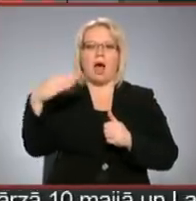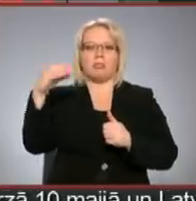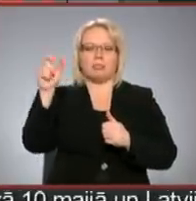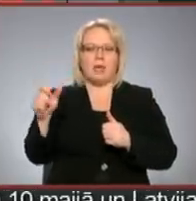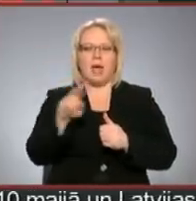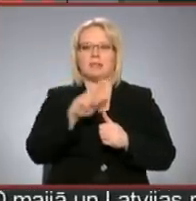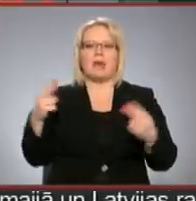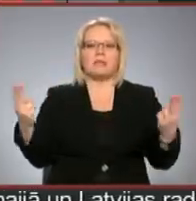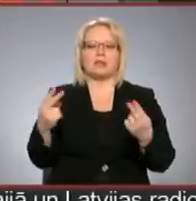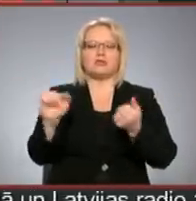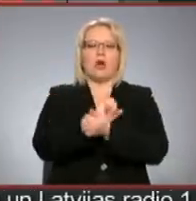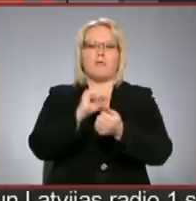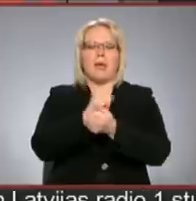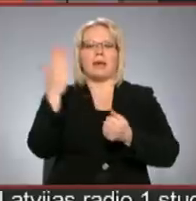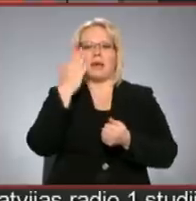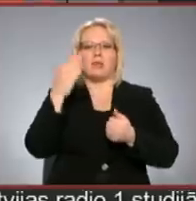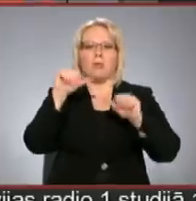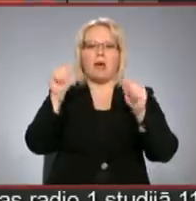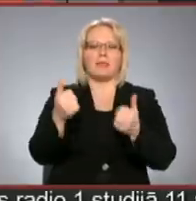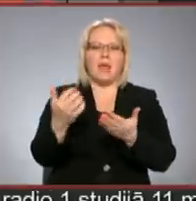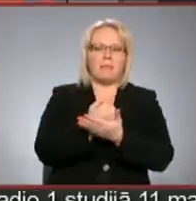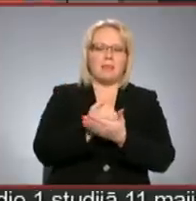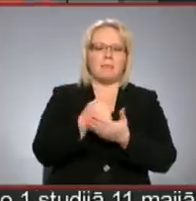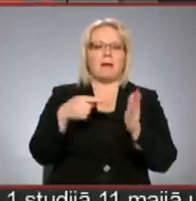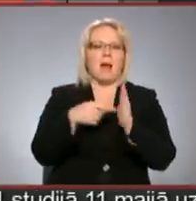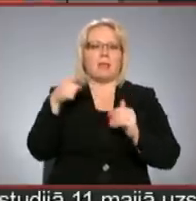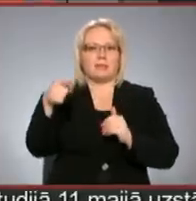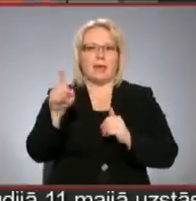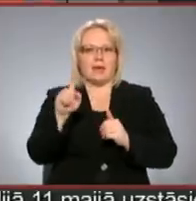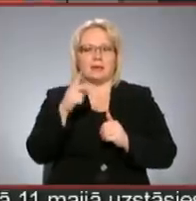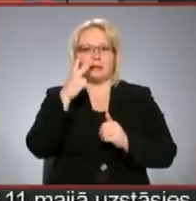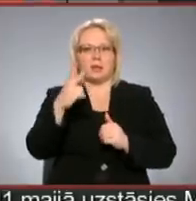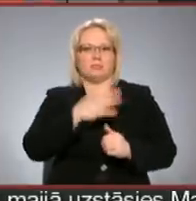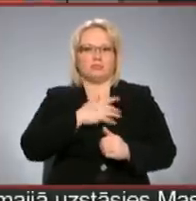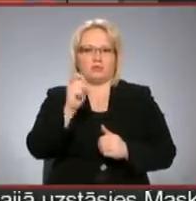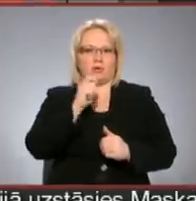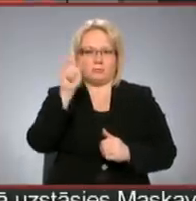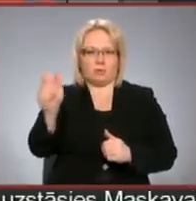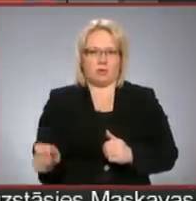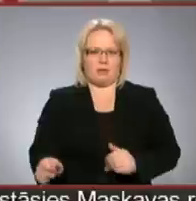netradicionālu dokumentālajiem kīno paņēmienu mūsu mājās. Kāds šis paņēmiens, to devās lūkotā netelesīte.